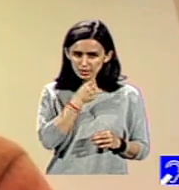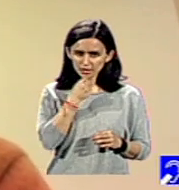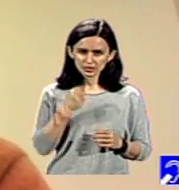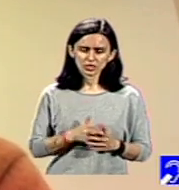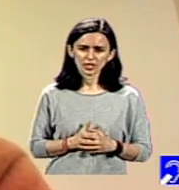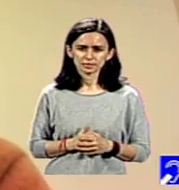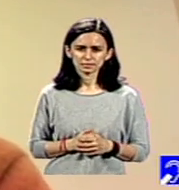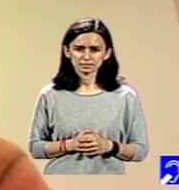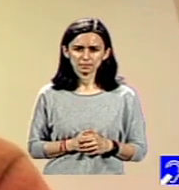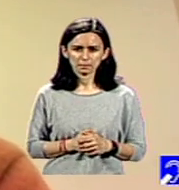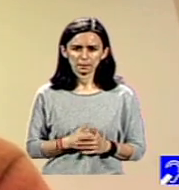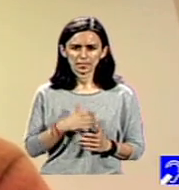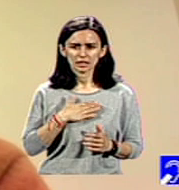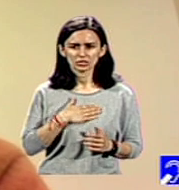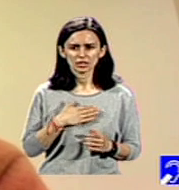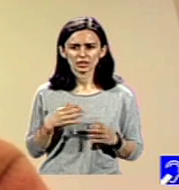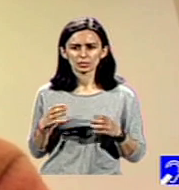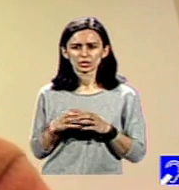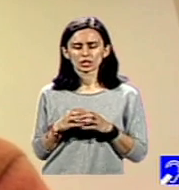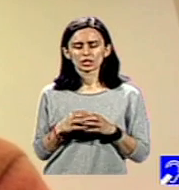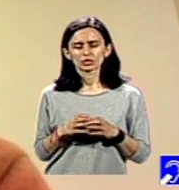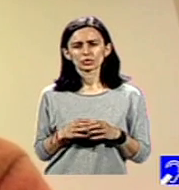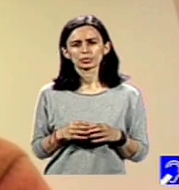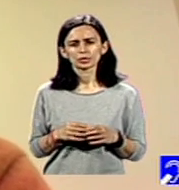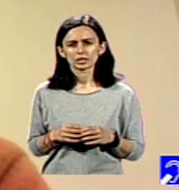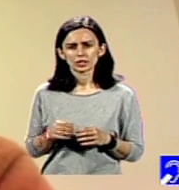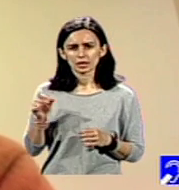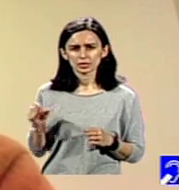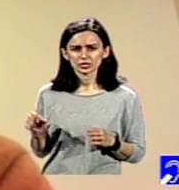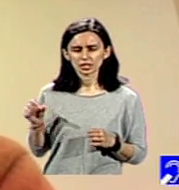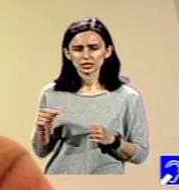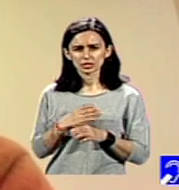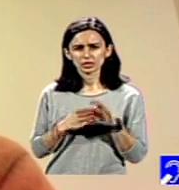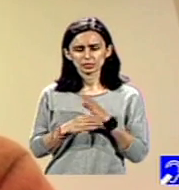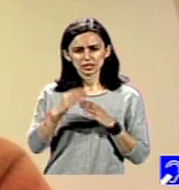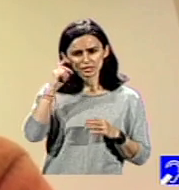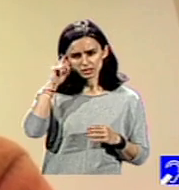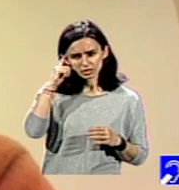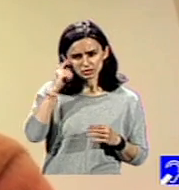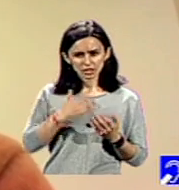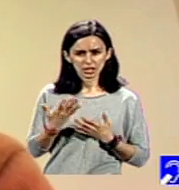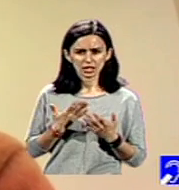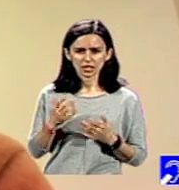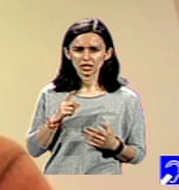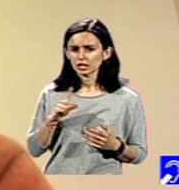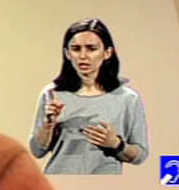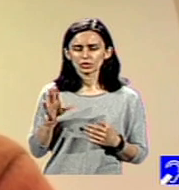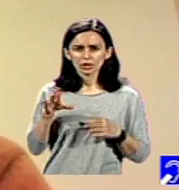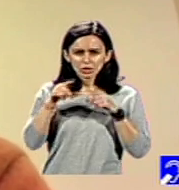grup, în cazul persoanelor cu disabilități intelectuale, avem un grup care nu poartă mască, din